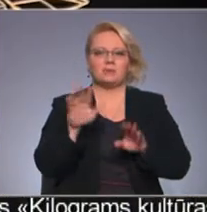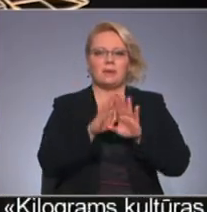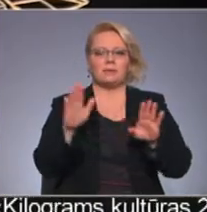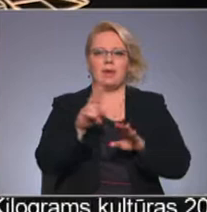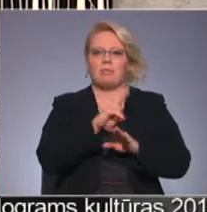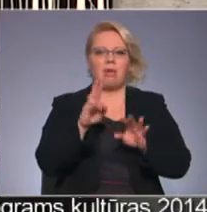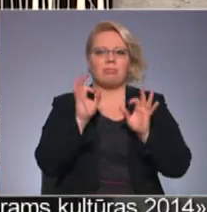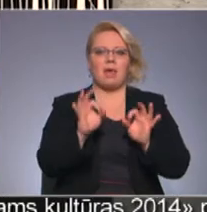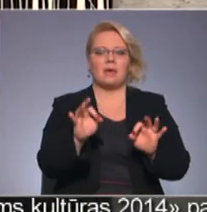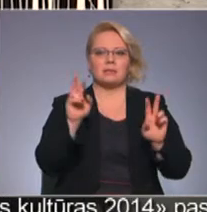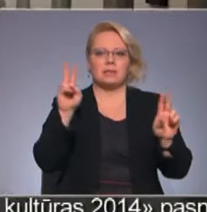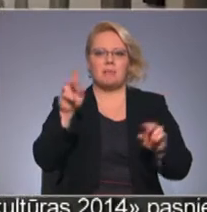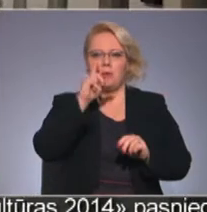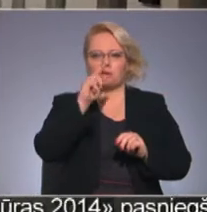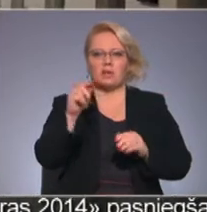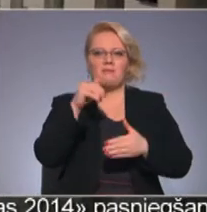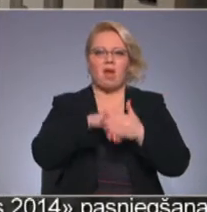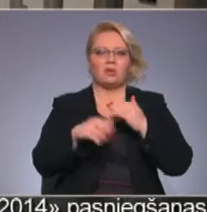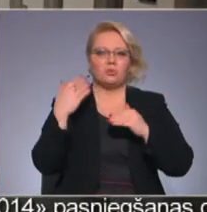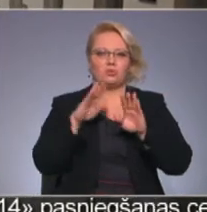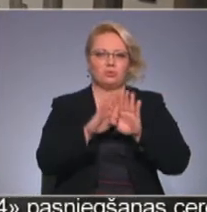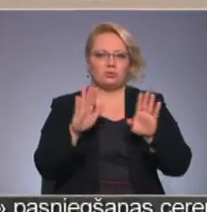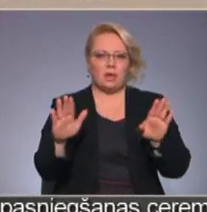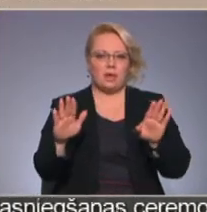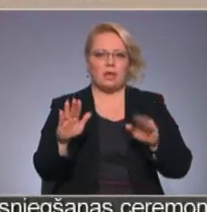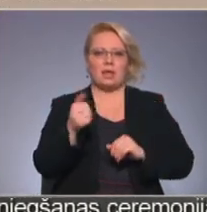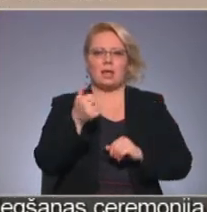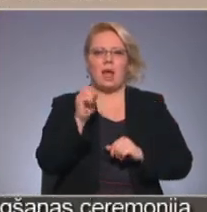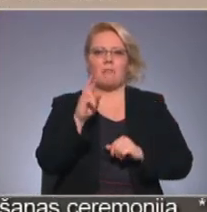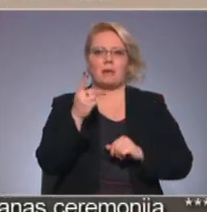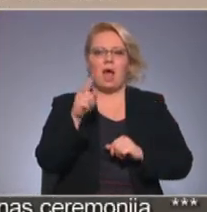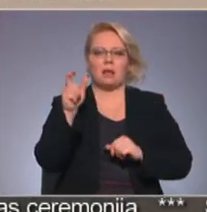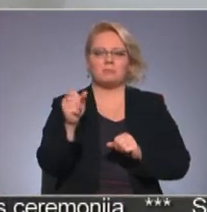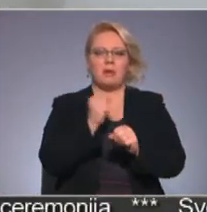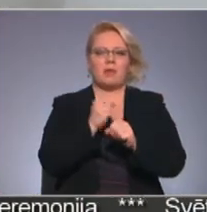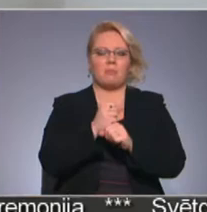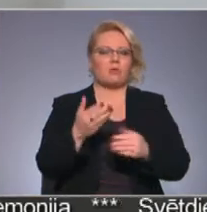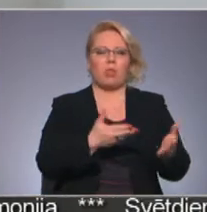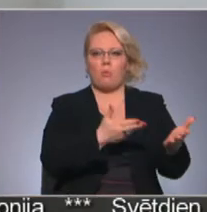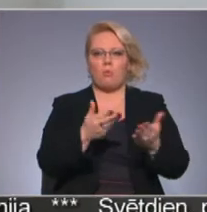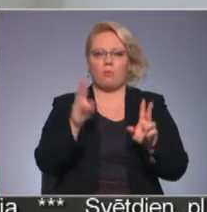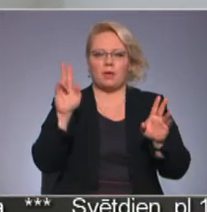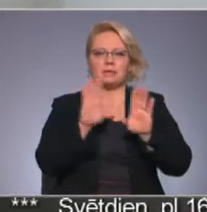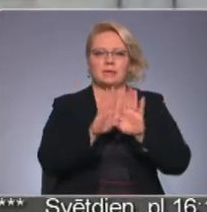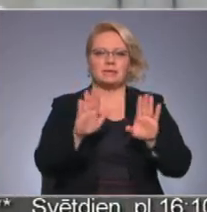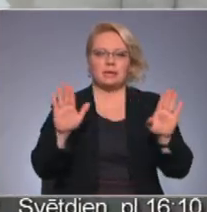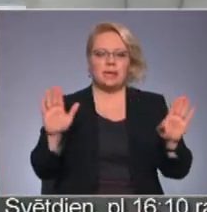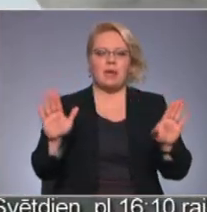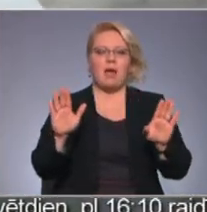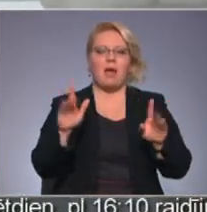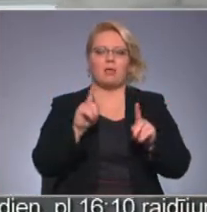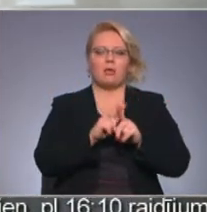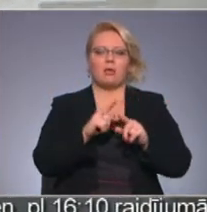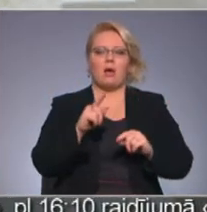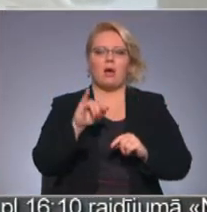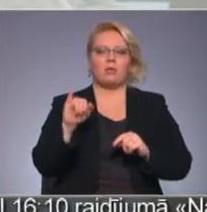netaisnību pa Alstradiņa medicīnas vēstures muzejā. Gīns Gabrāns par darbu nenokurienes izstādē vizionārās struktūras no